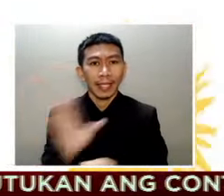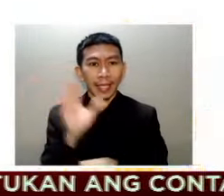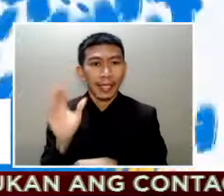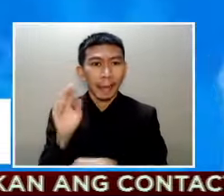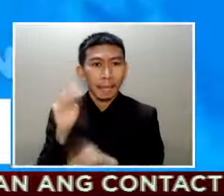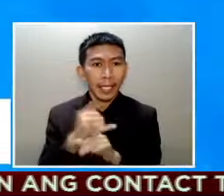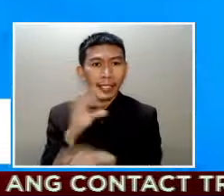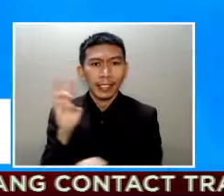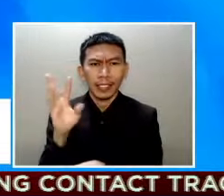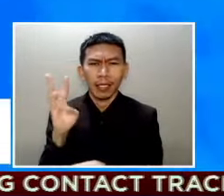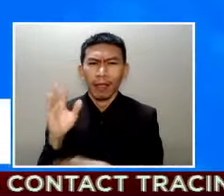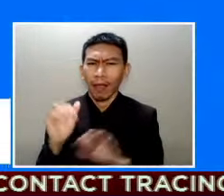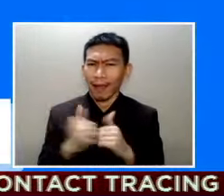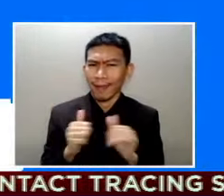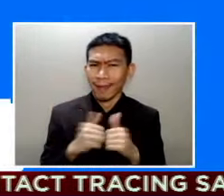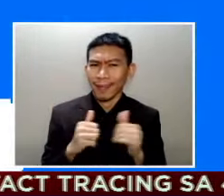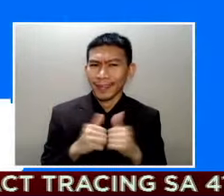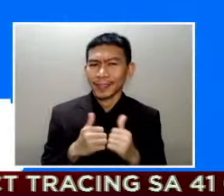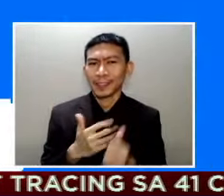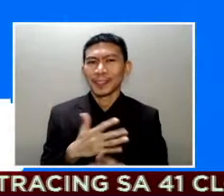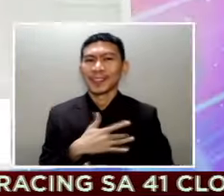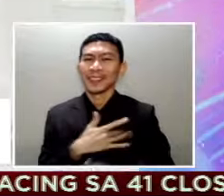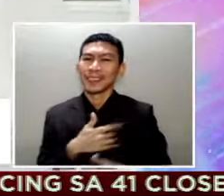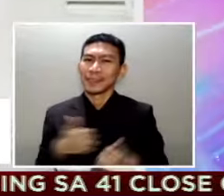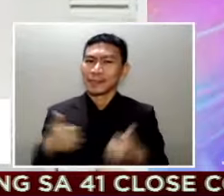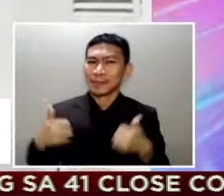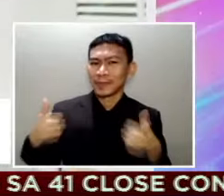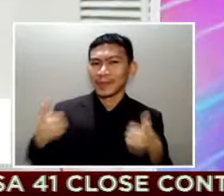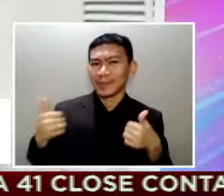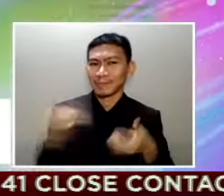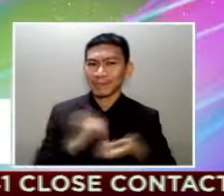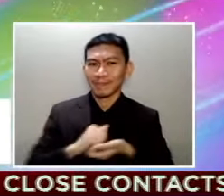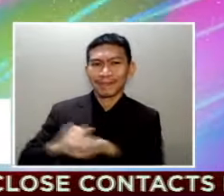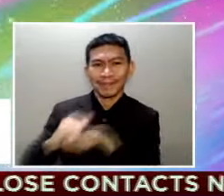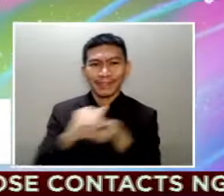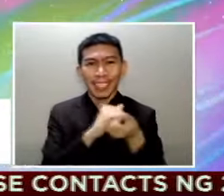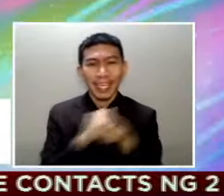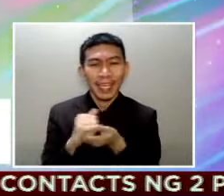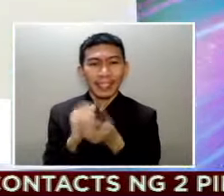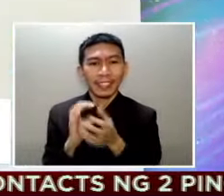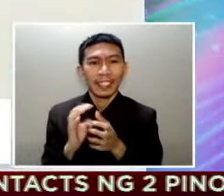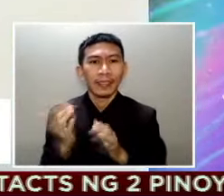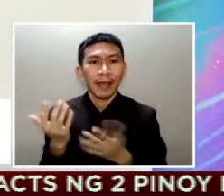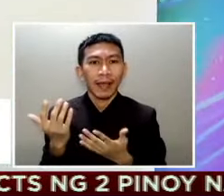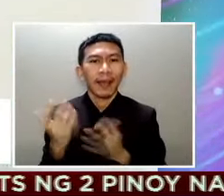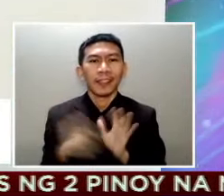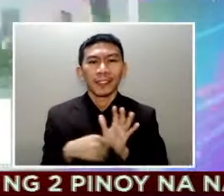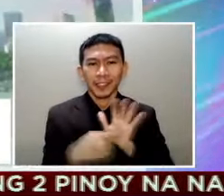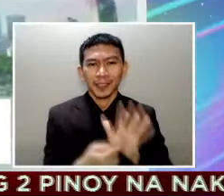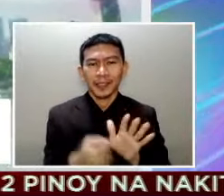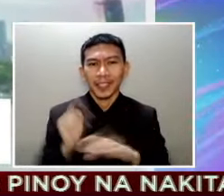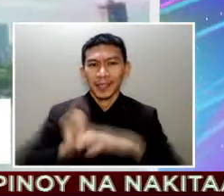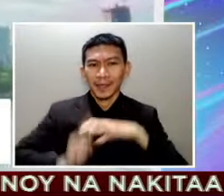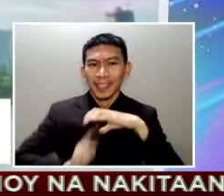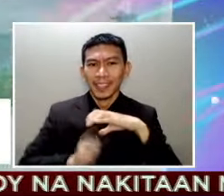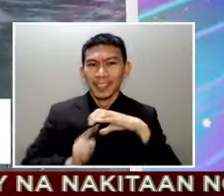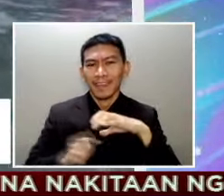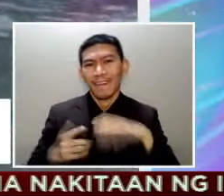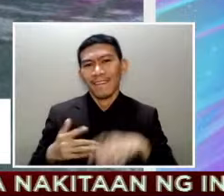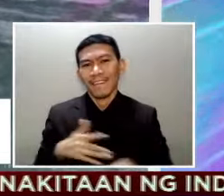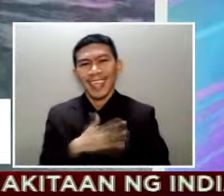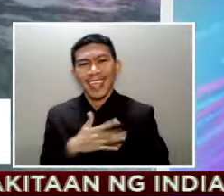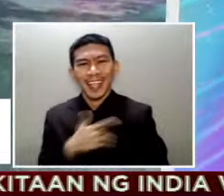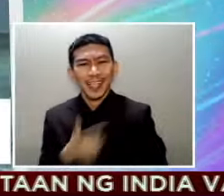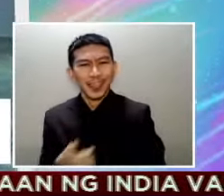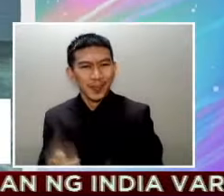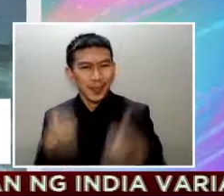kung paano ba magiging feel good ang ating samahan ipalalabas na kasi ang inaabangang ABS-CBN Feel Good Pilipinas